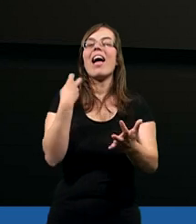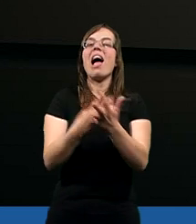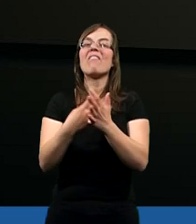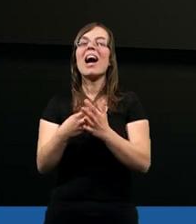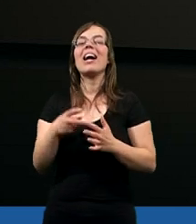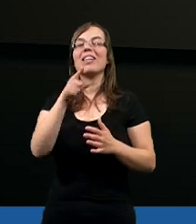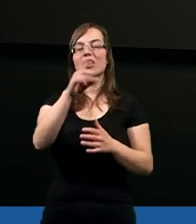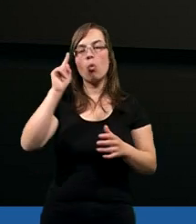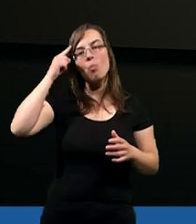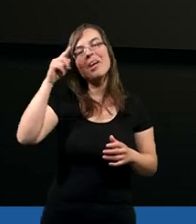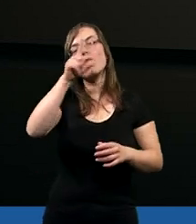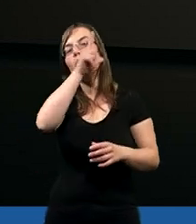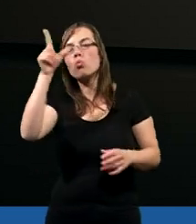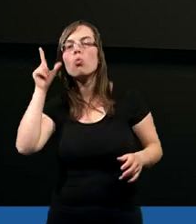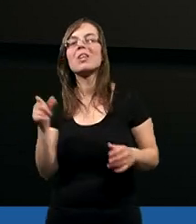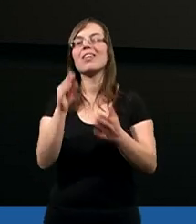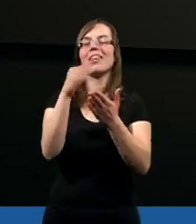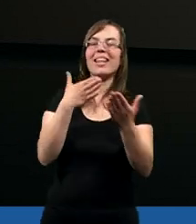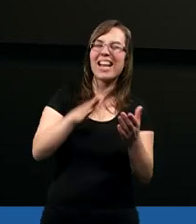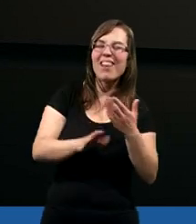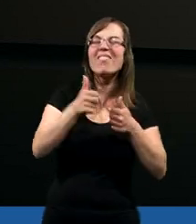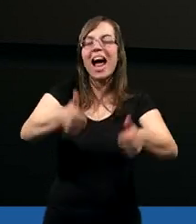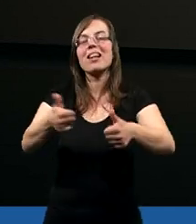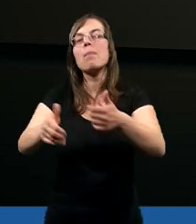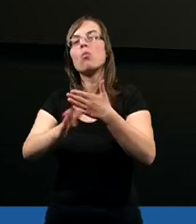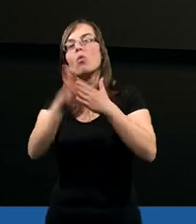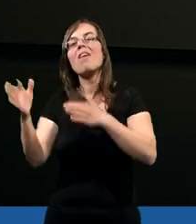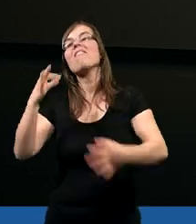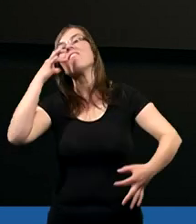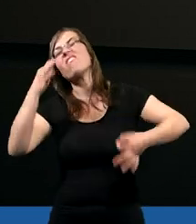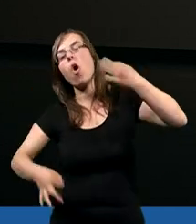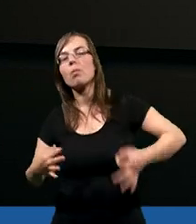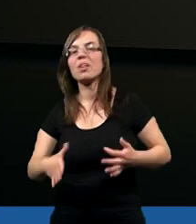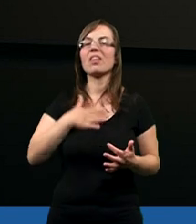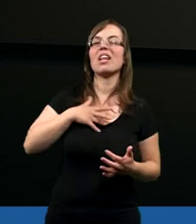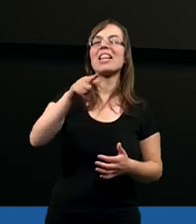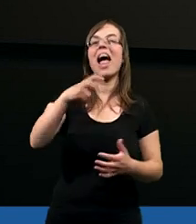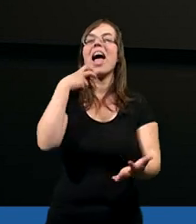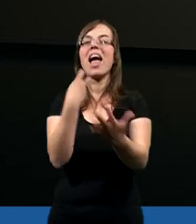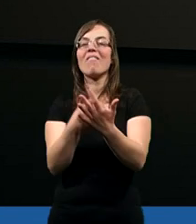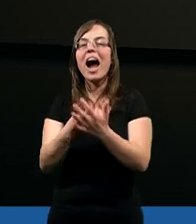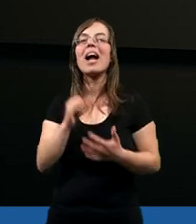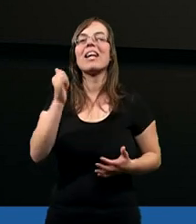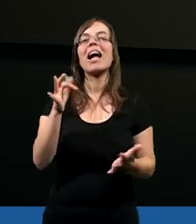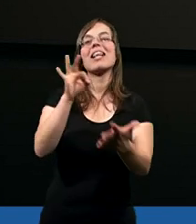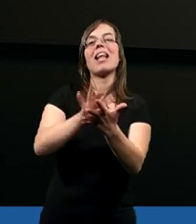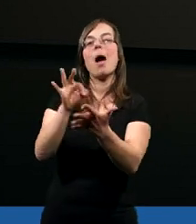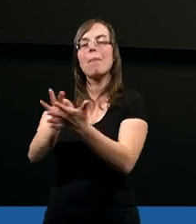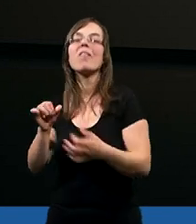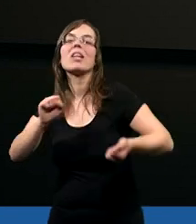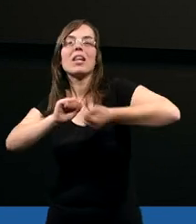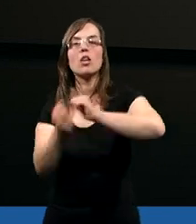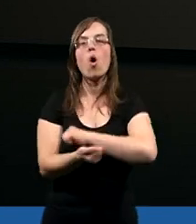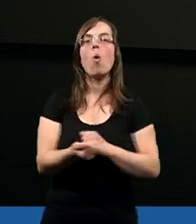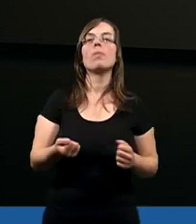umysłach wielu ludzi następuje rzeczywiście wątpliwość, czy te ewangeliczne zapewnienia